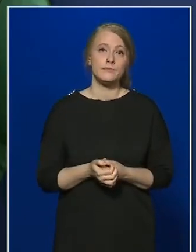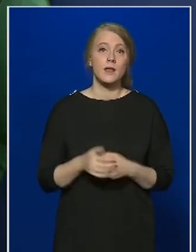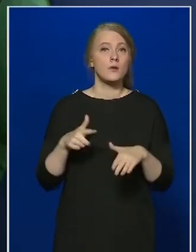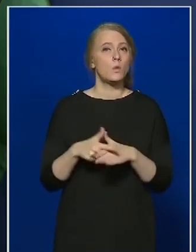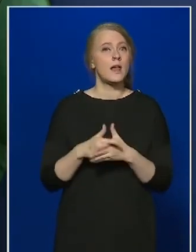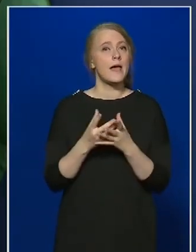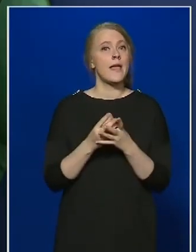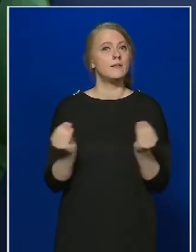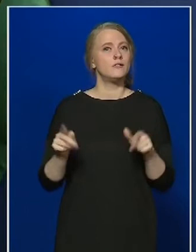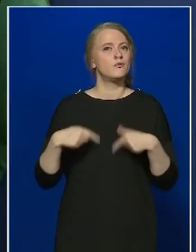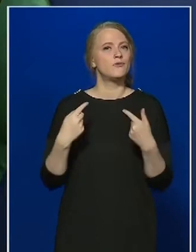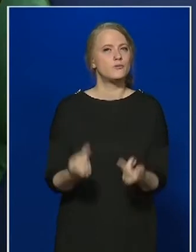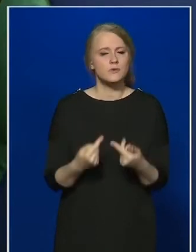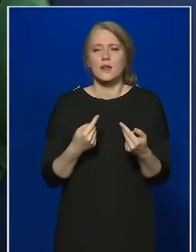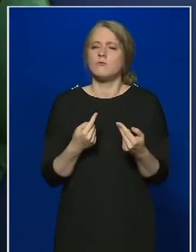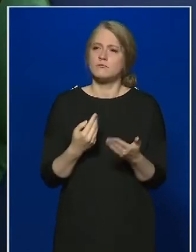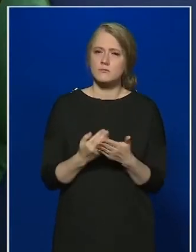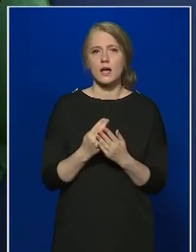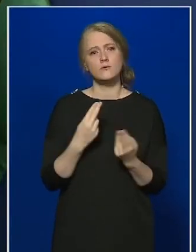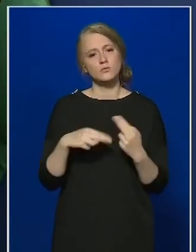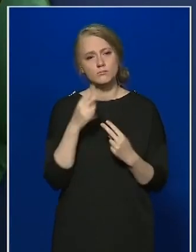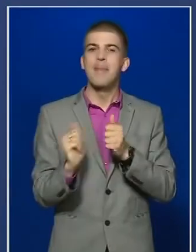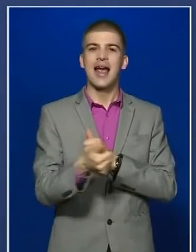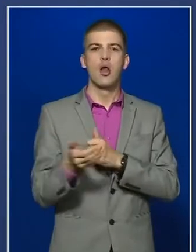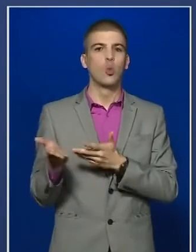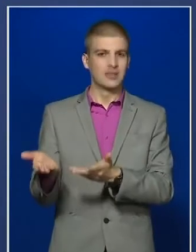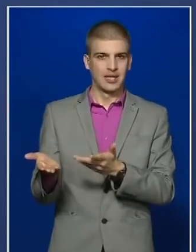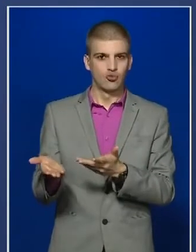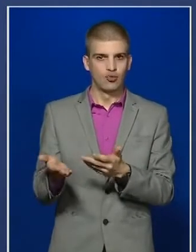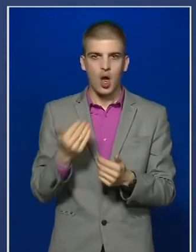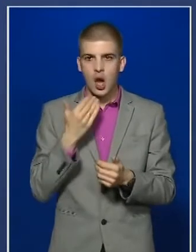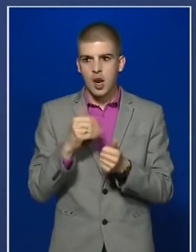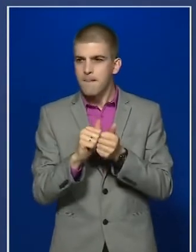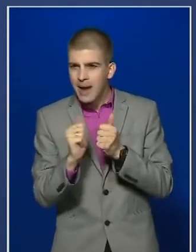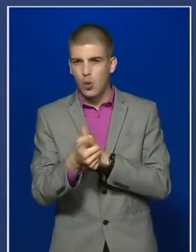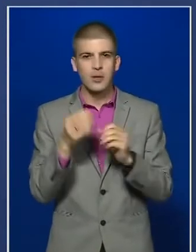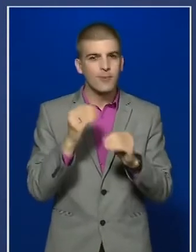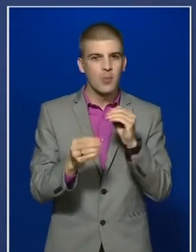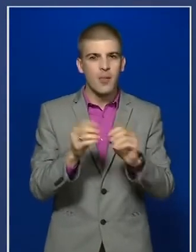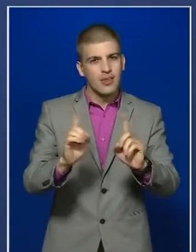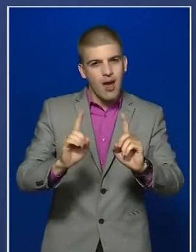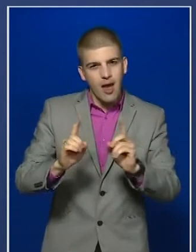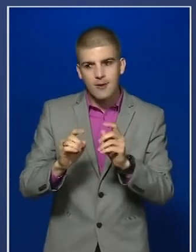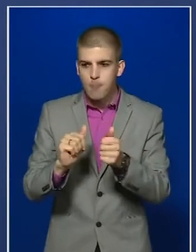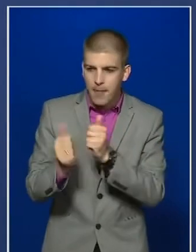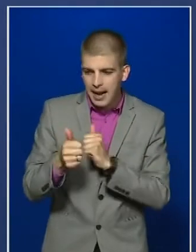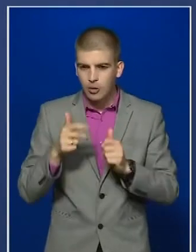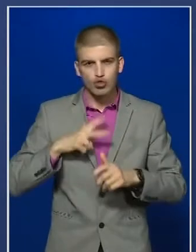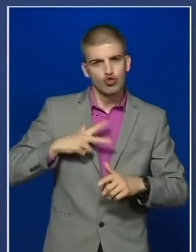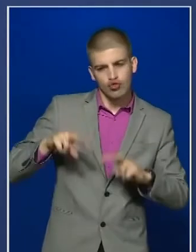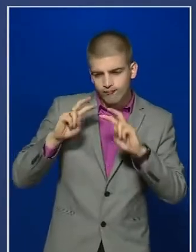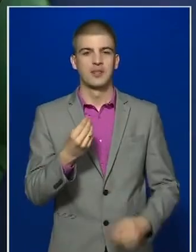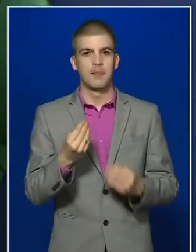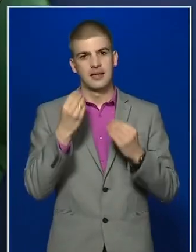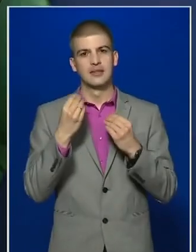semmiképpen nem elfogadható, ha egy egészségügyi szolgáltató nem ad pontos időpontot a betegeknek. A sajtótájékoztatón